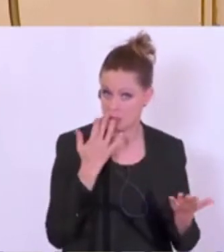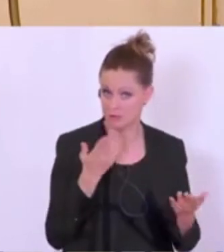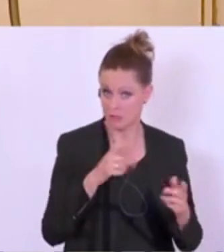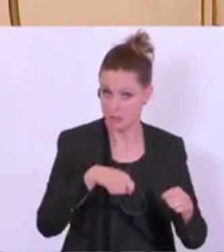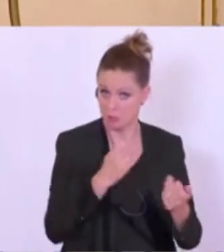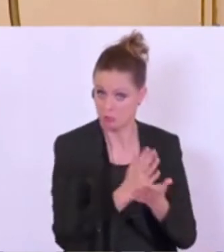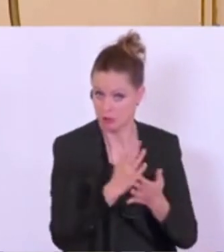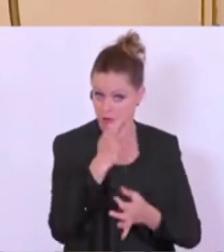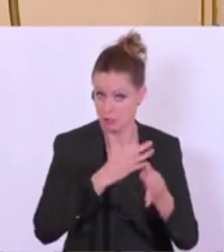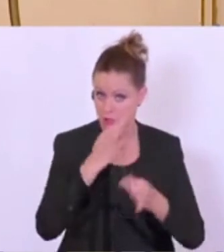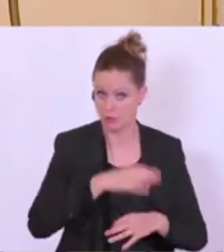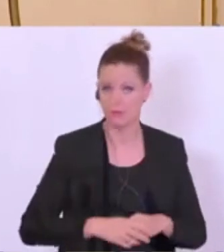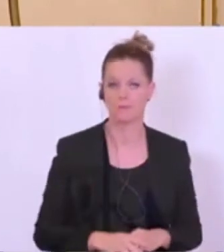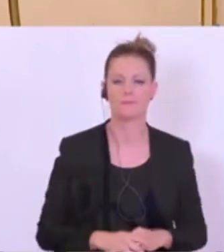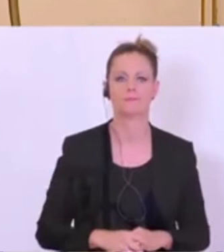Ja,